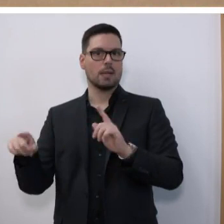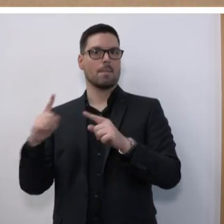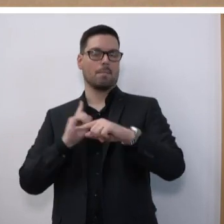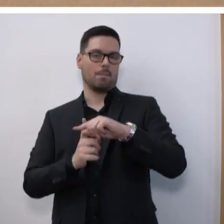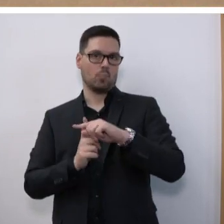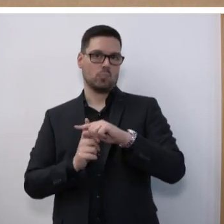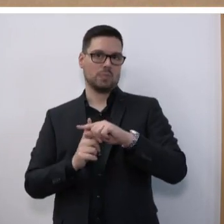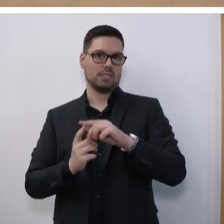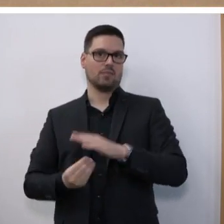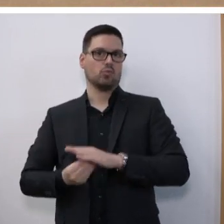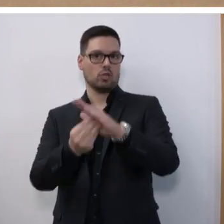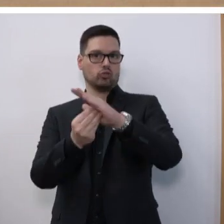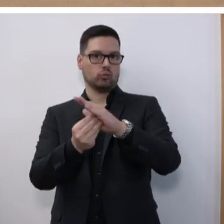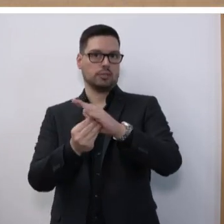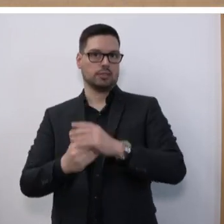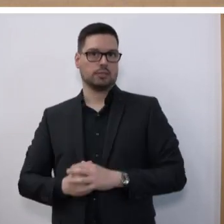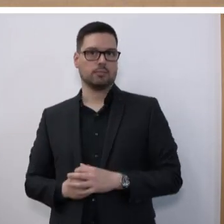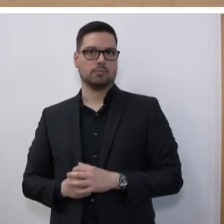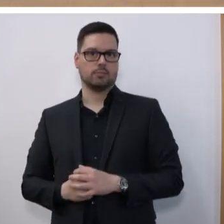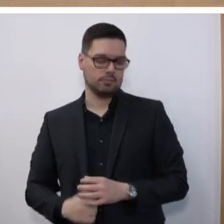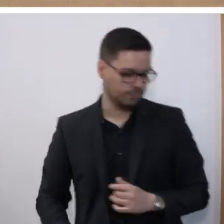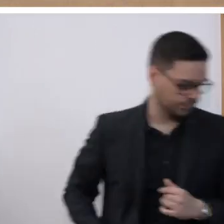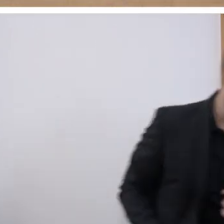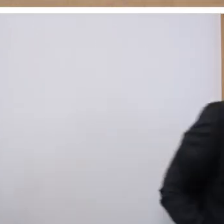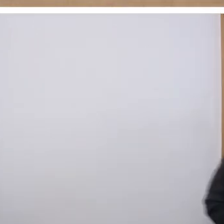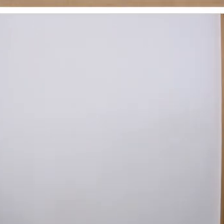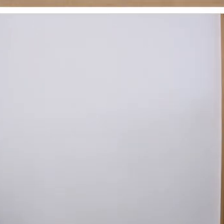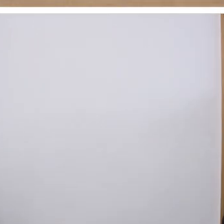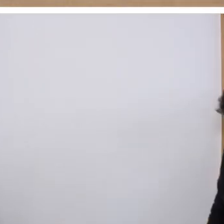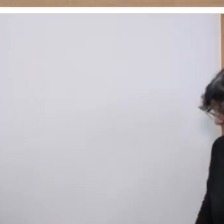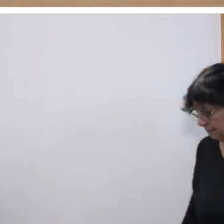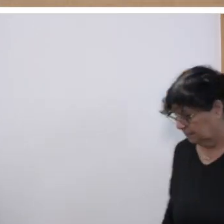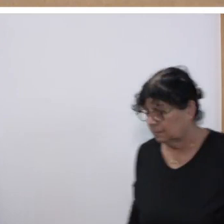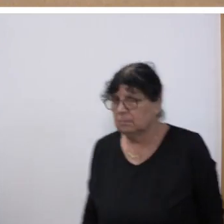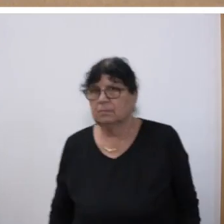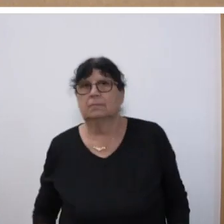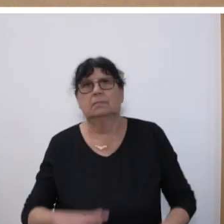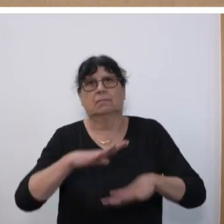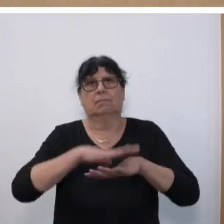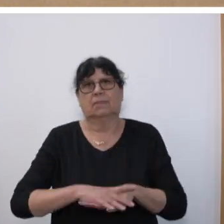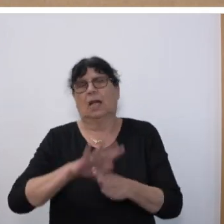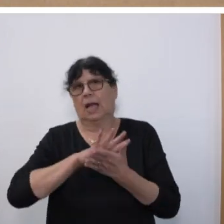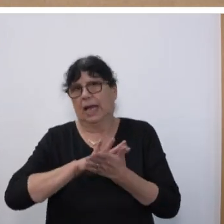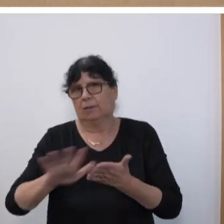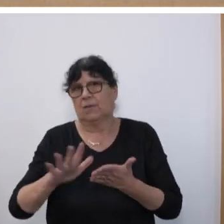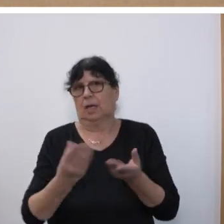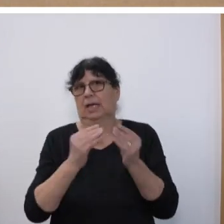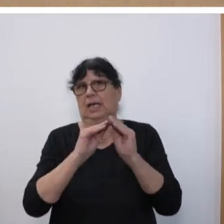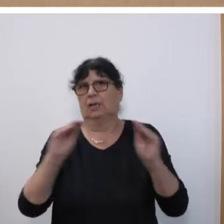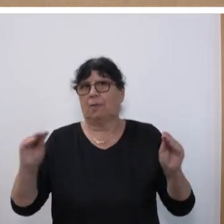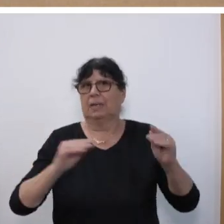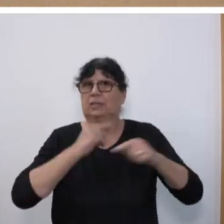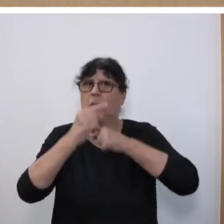Weise unterstützen. Die Vernetzung wird einfacher und sicherer und der Informationsfluss zwischen allen Beteiligten